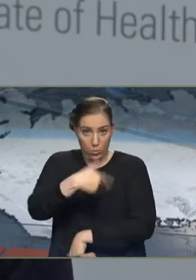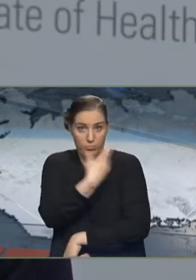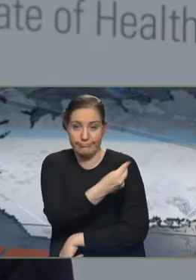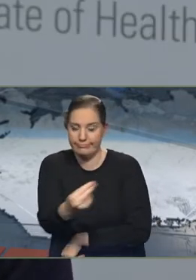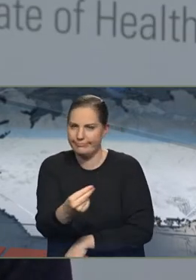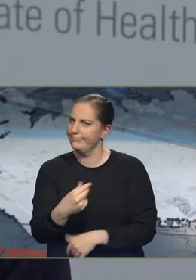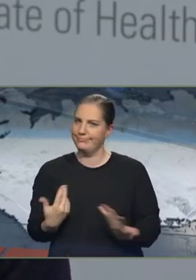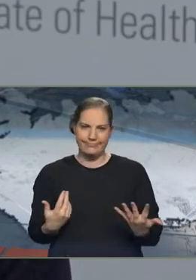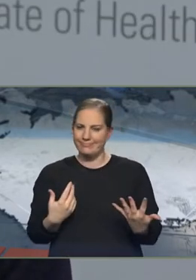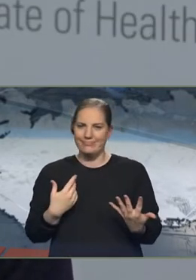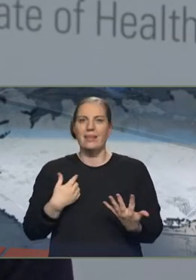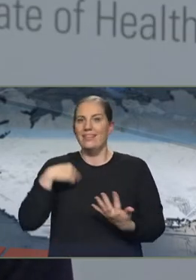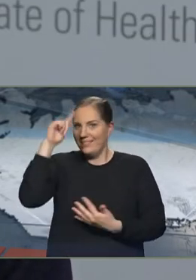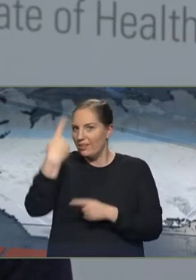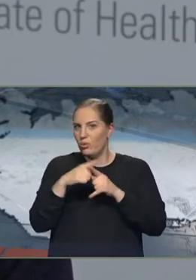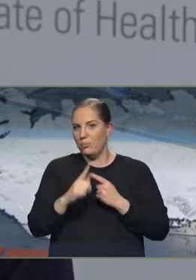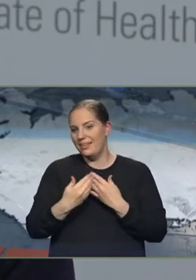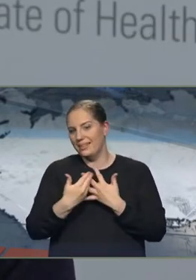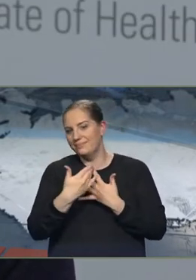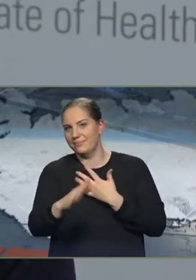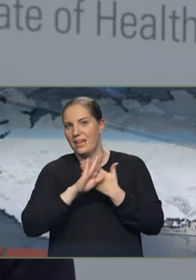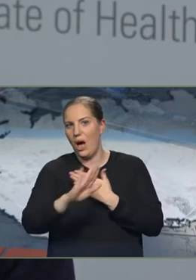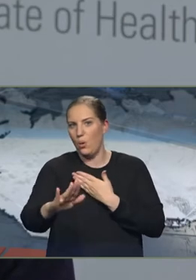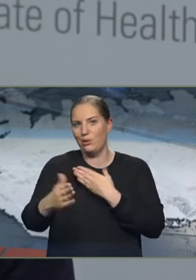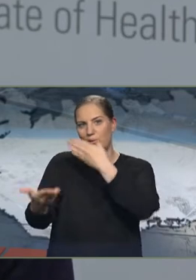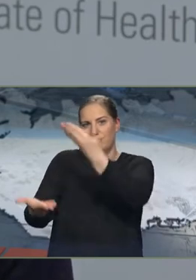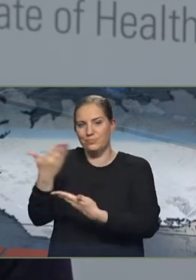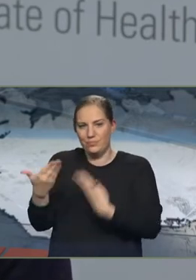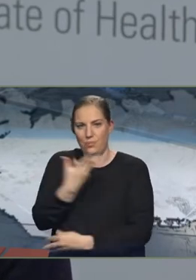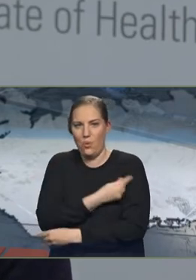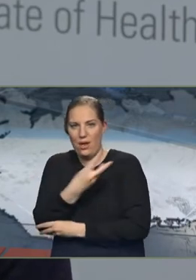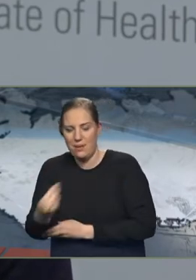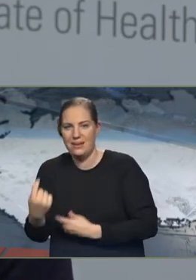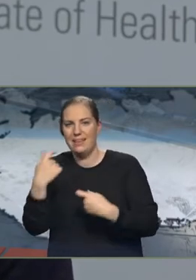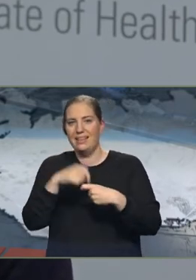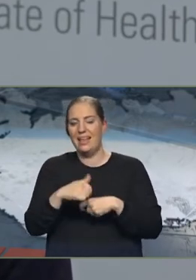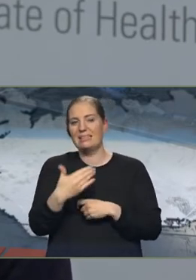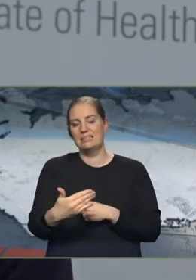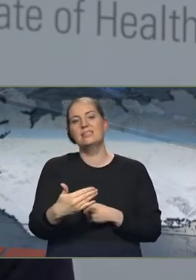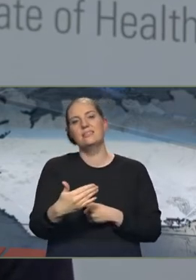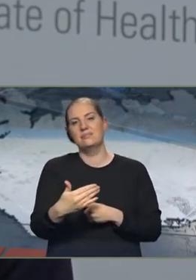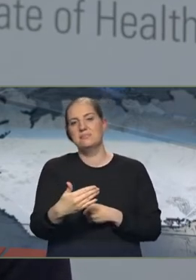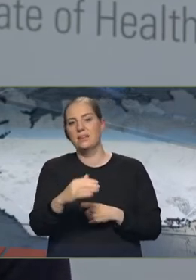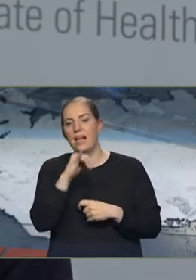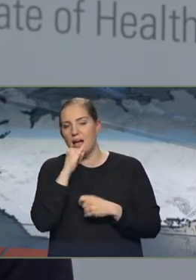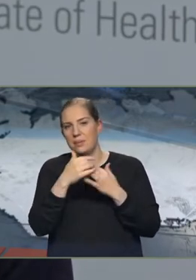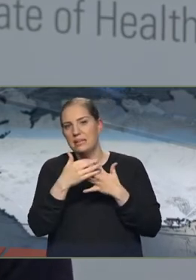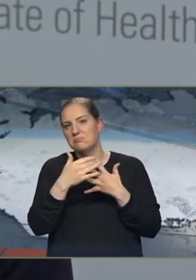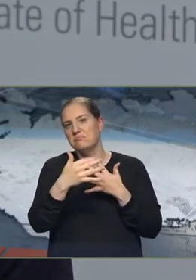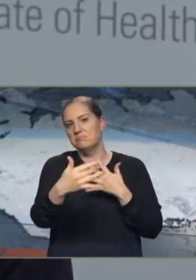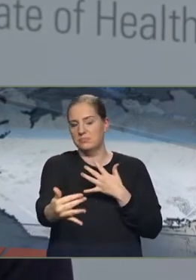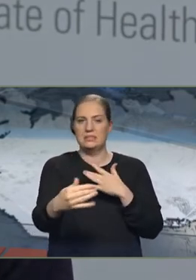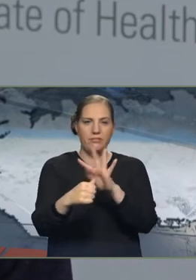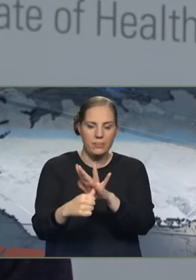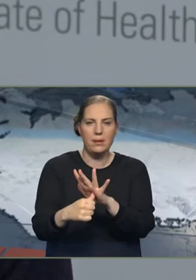hvernig dreymingar áallinu verður fyrir annan og þriðja ársfjörðung og eins